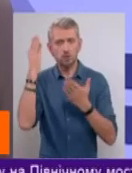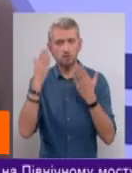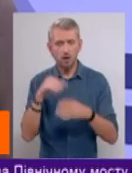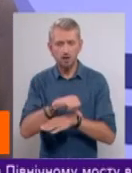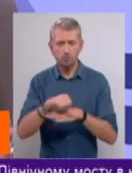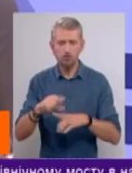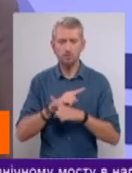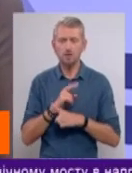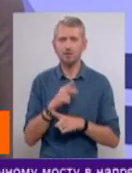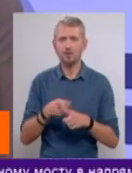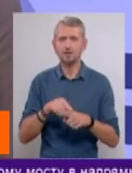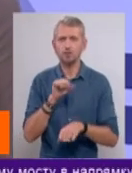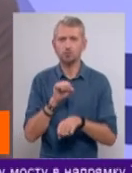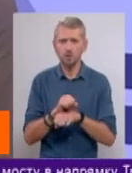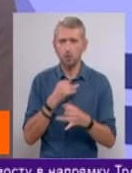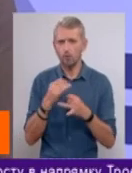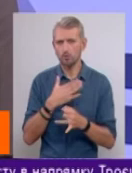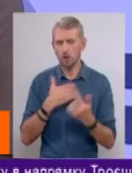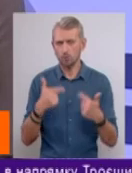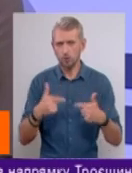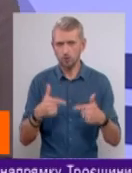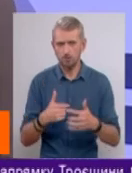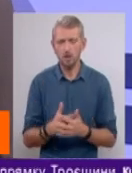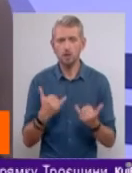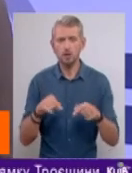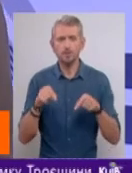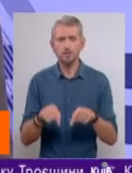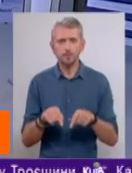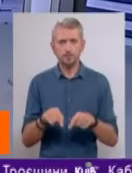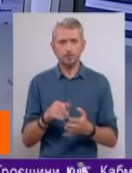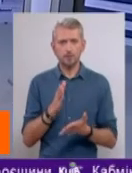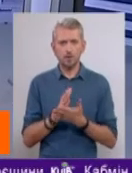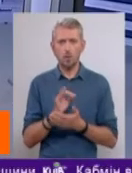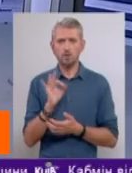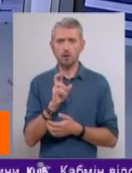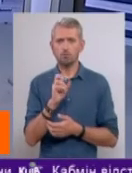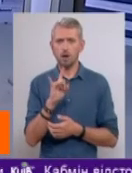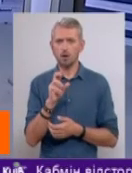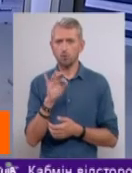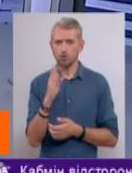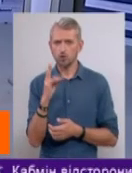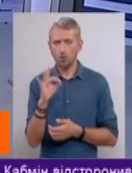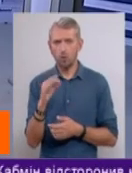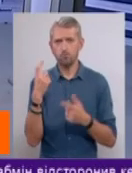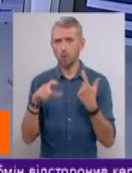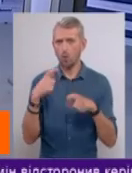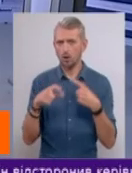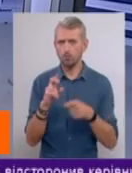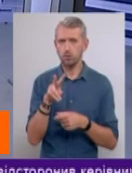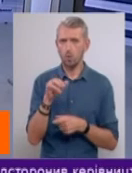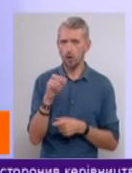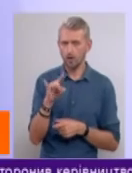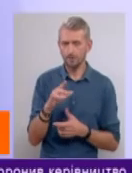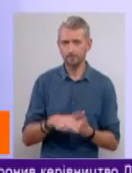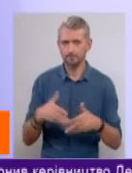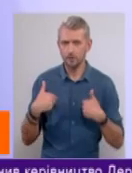про те, як це зупинити, говоримо з нашими гостями. Зараз в студії програми «Київлайв» знаходиться Олександр Барабошко, блогер. Вітаю вас. Добрий вечір.